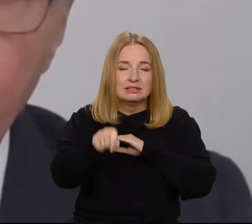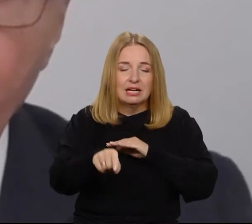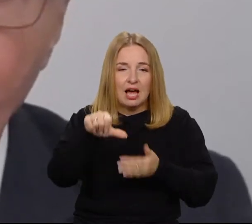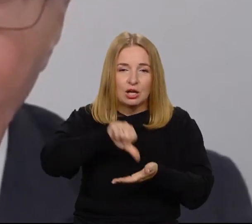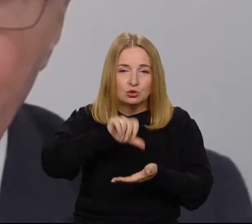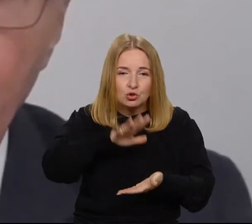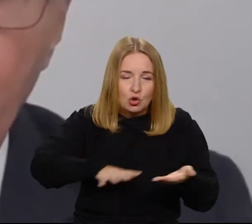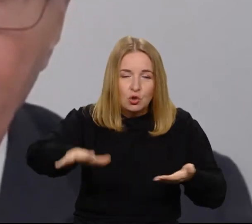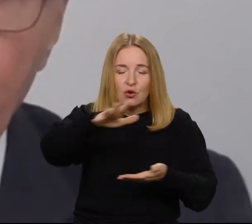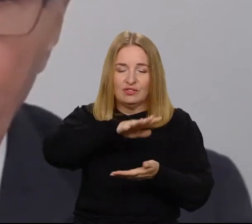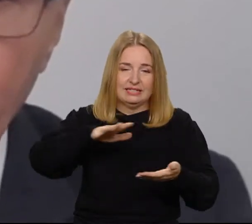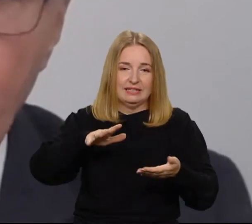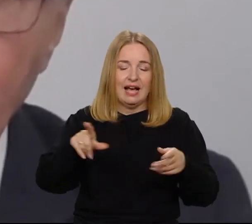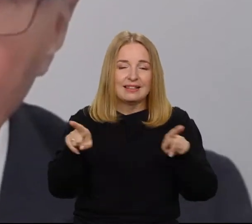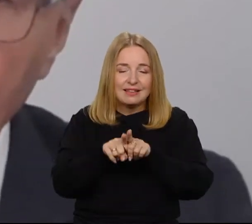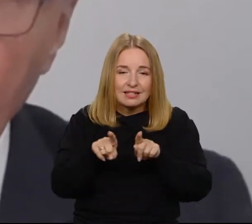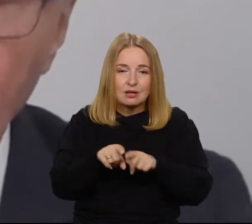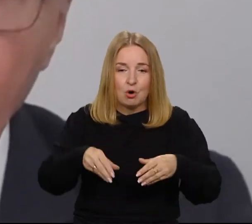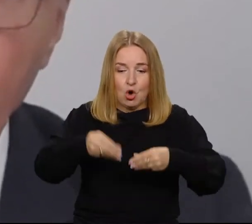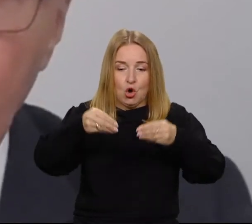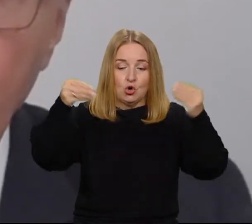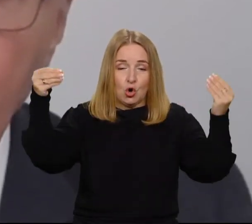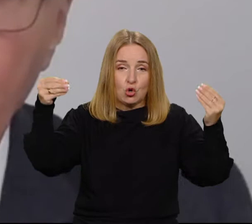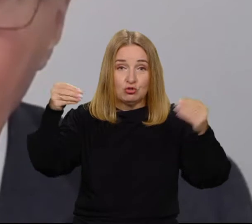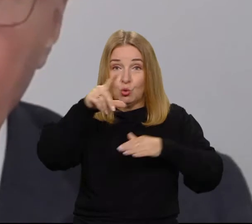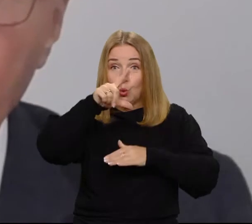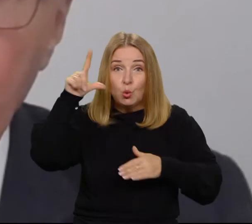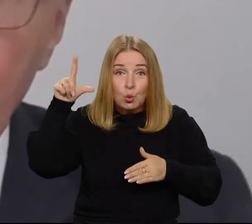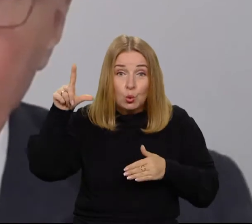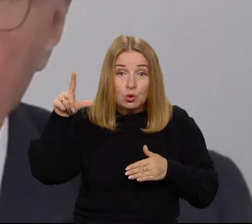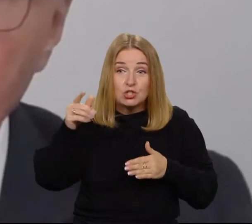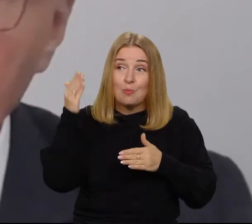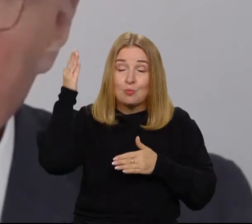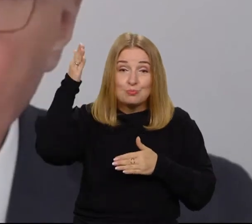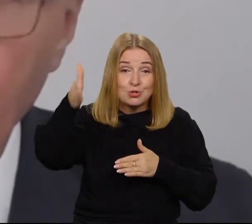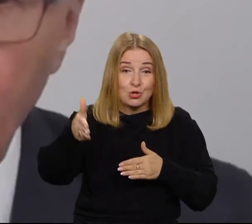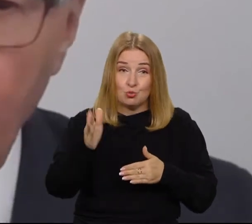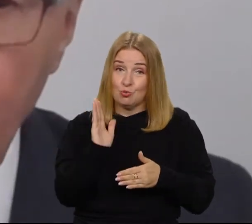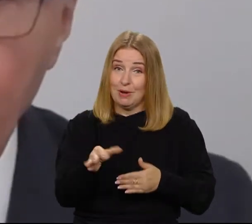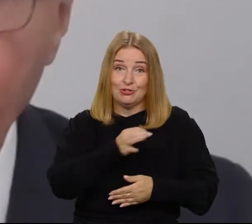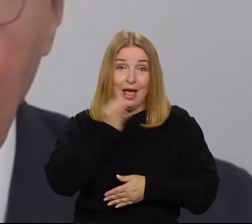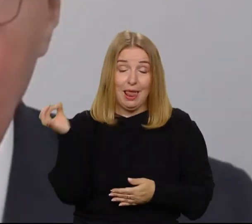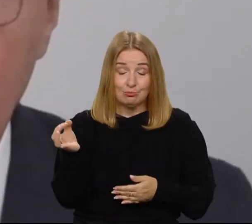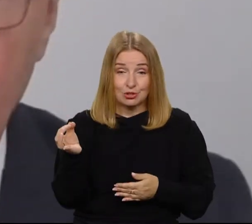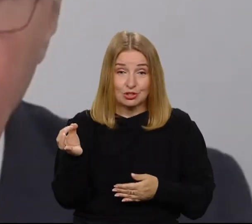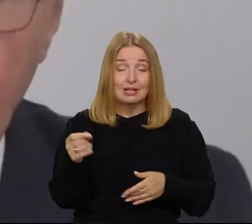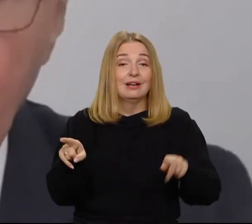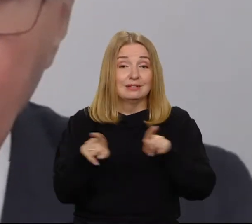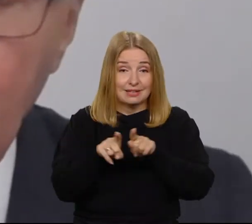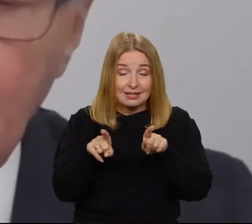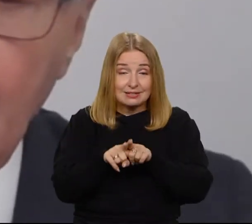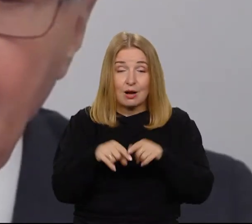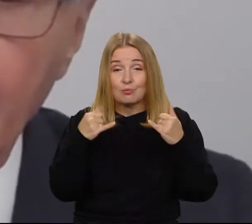także powodować, że rozwój całego gatunku ludzkiego będzie zdecydowanie lepszy. No chociażby fantastyczne